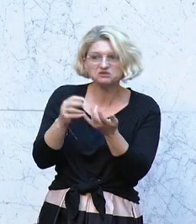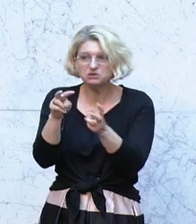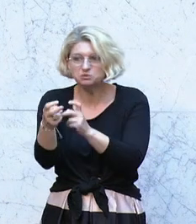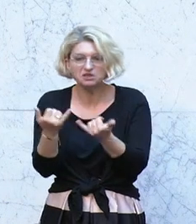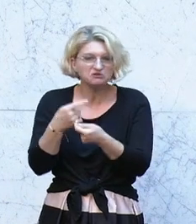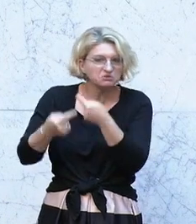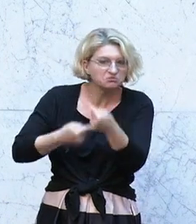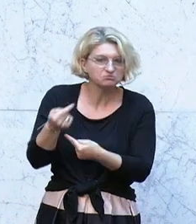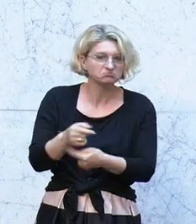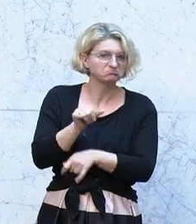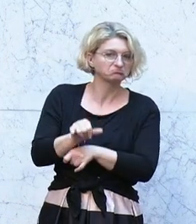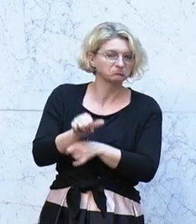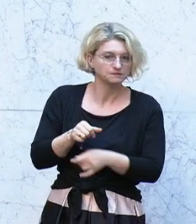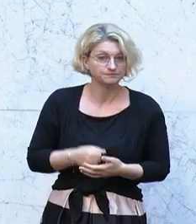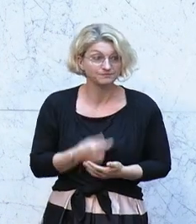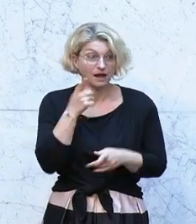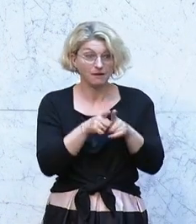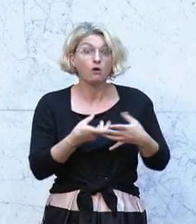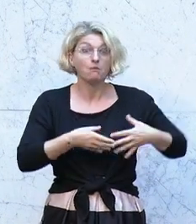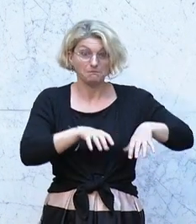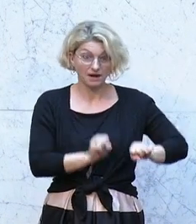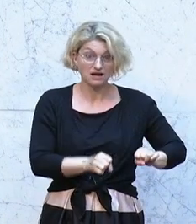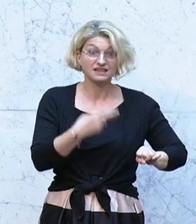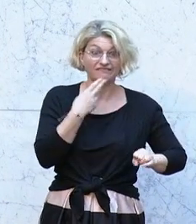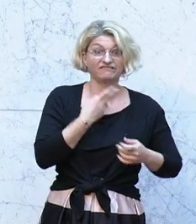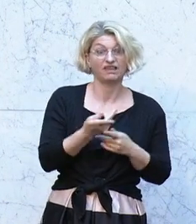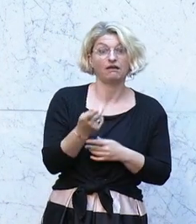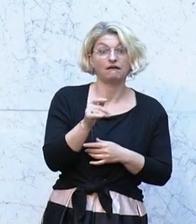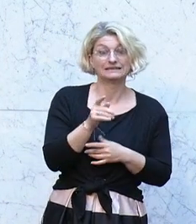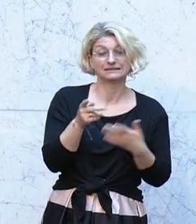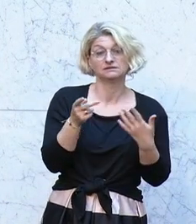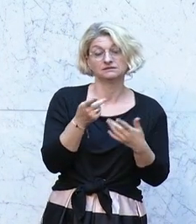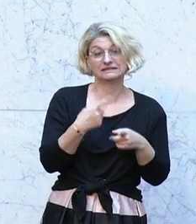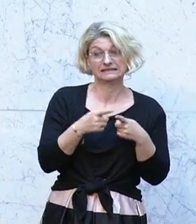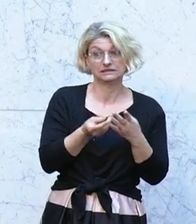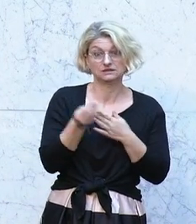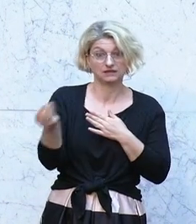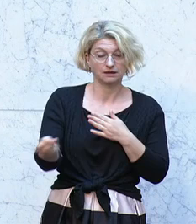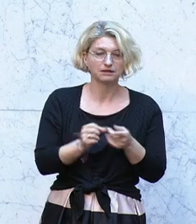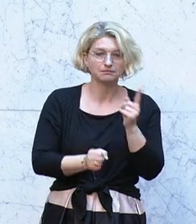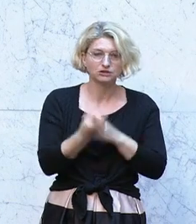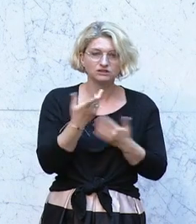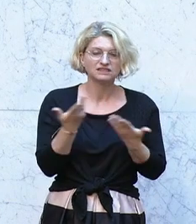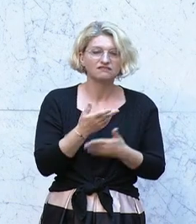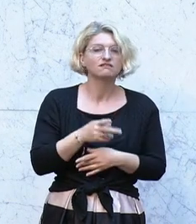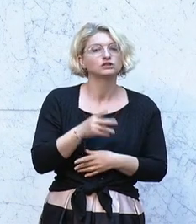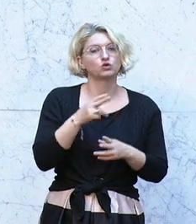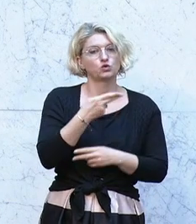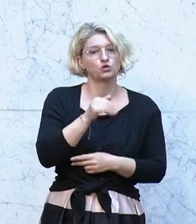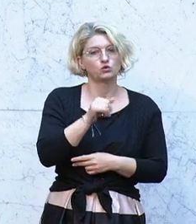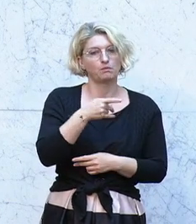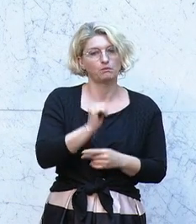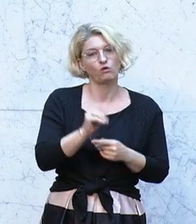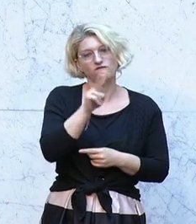aber auch die kreditgebenden Banken. Besonderes Beispiel ist die Hypo Vorarlberg, die im öffentlichen Eigentum steht, die